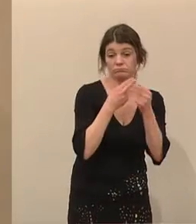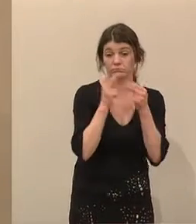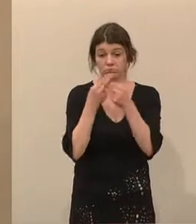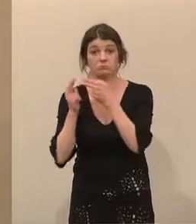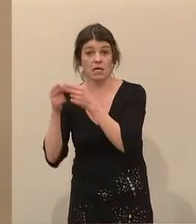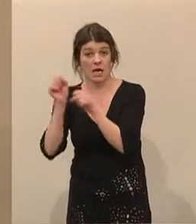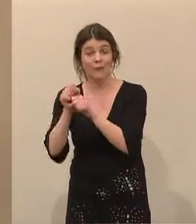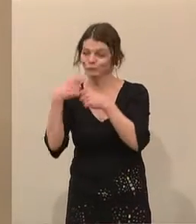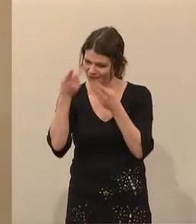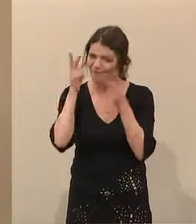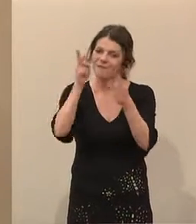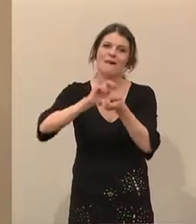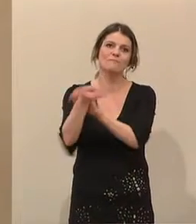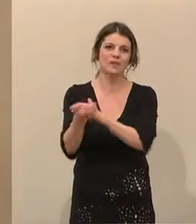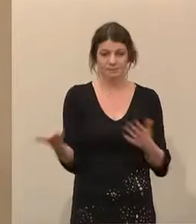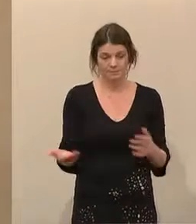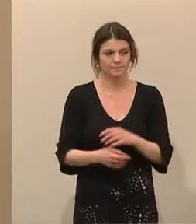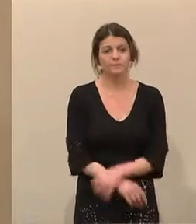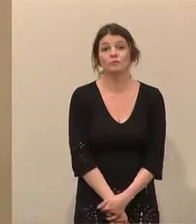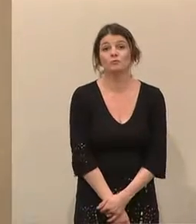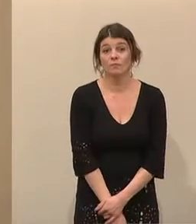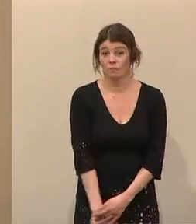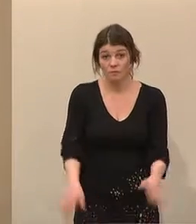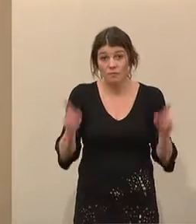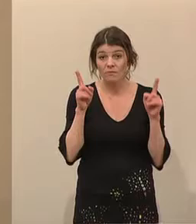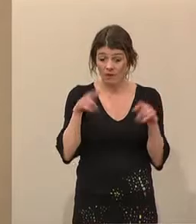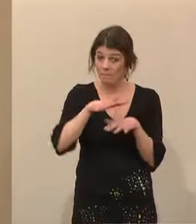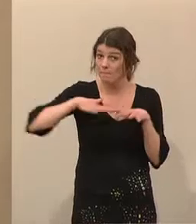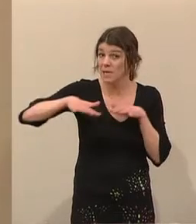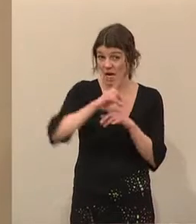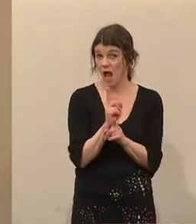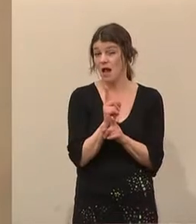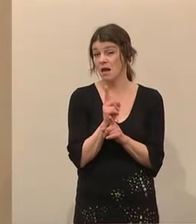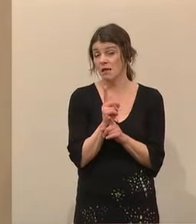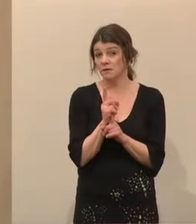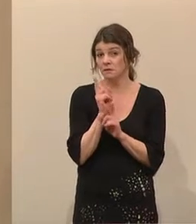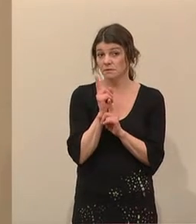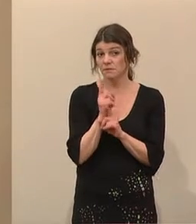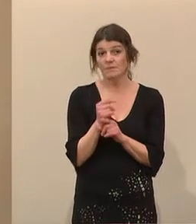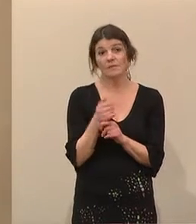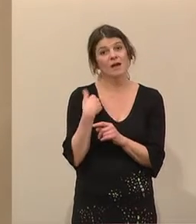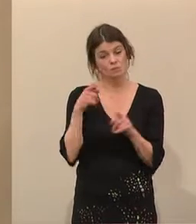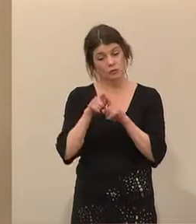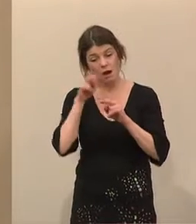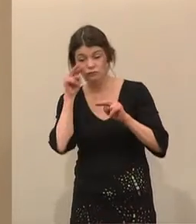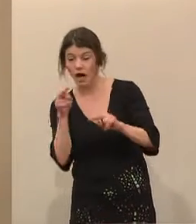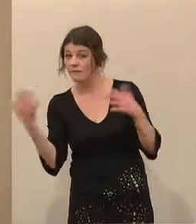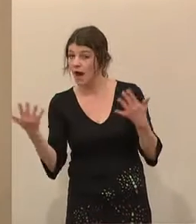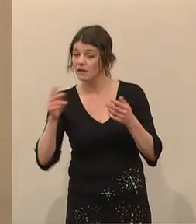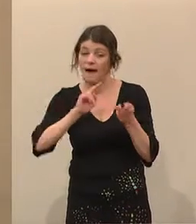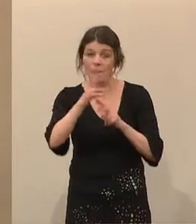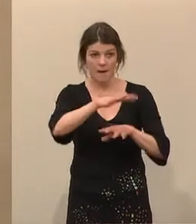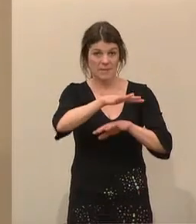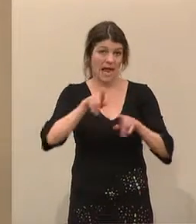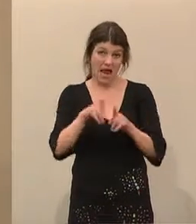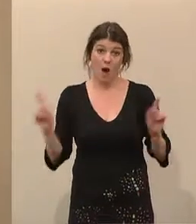realisieren. Wir dürfen in diesem Bereich aber auch den Scheinwerfer auf andere Gebiete